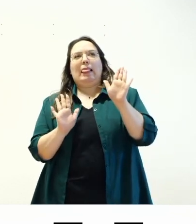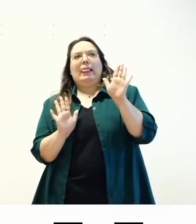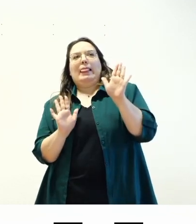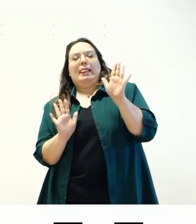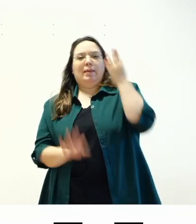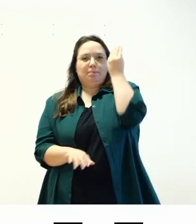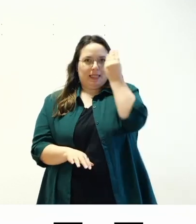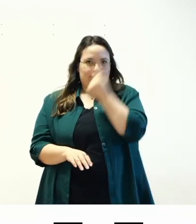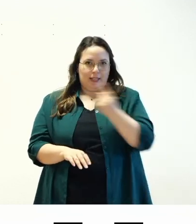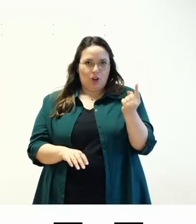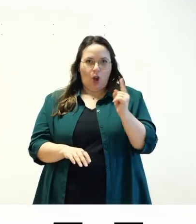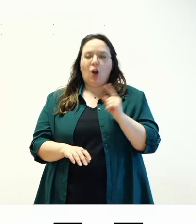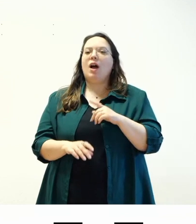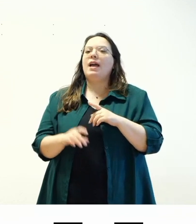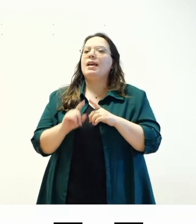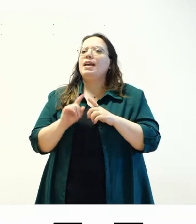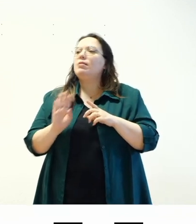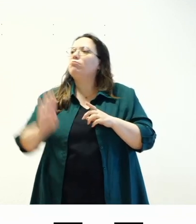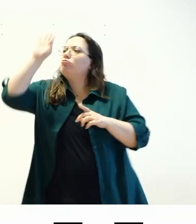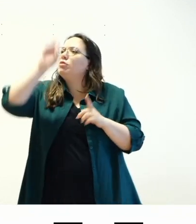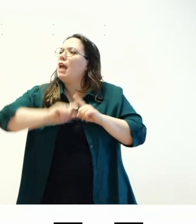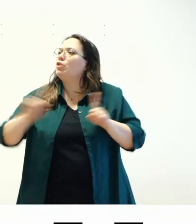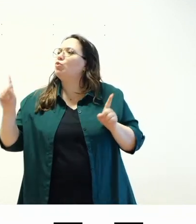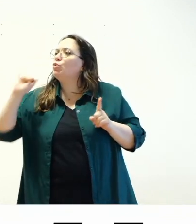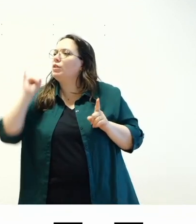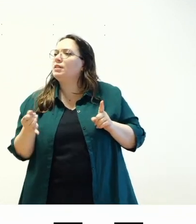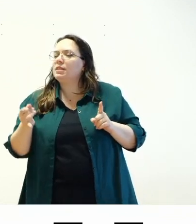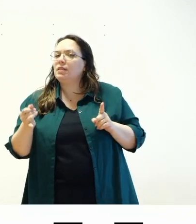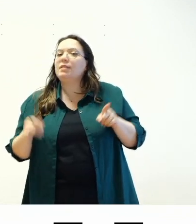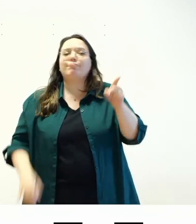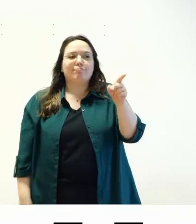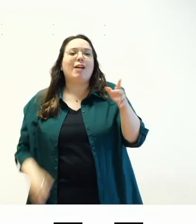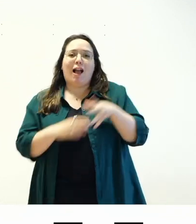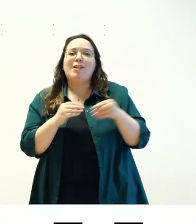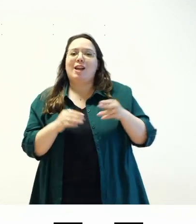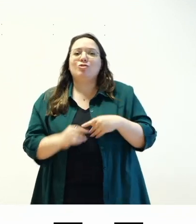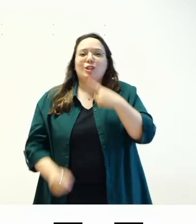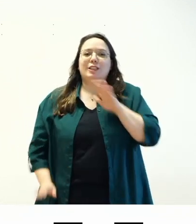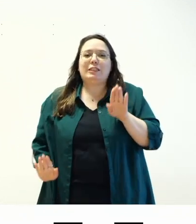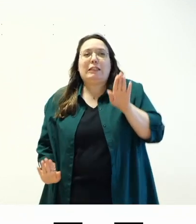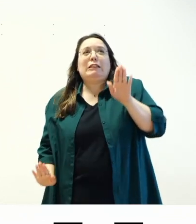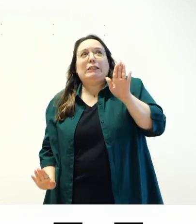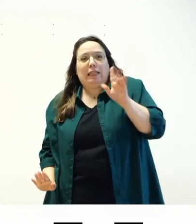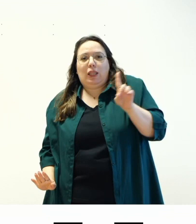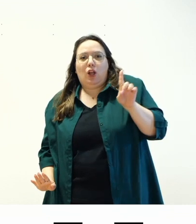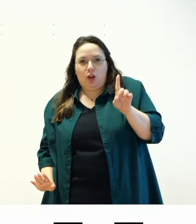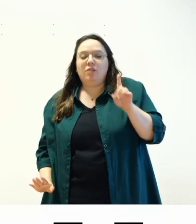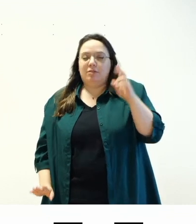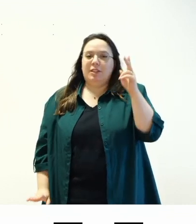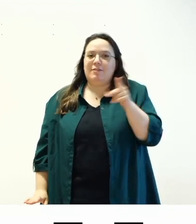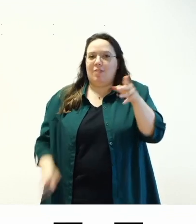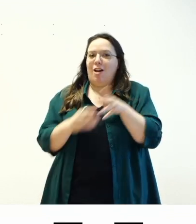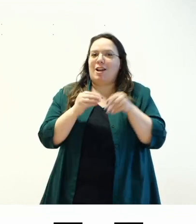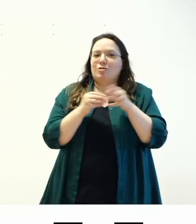e nessuno sul sì quelli che hanno alzato mezza mano hanno ragione perché in realtà i temi non possono essere conformi alle wcag